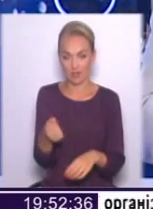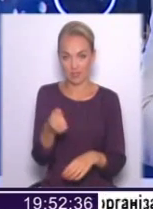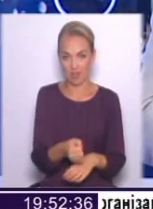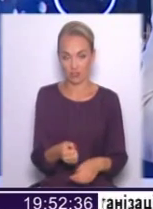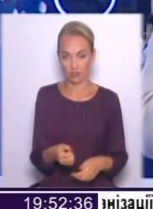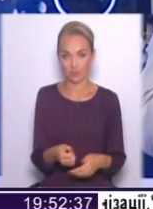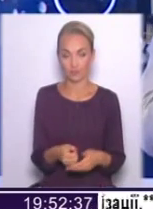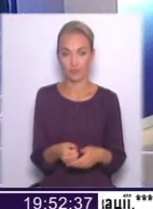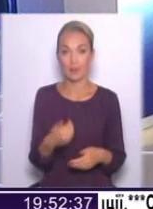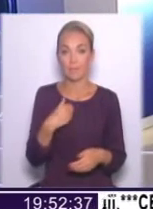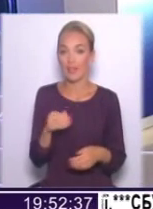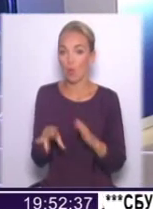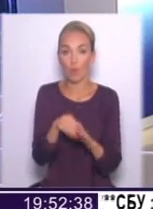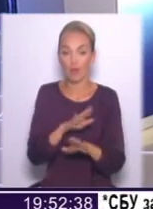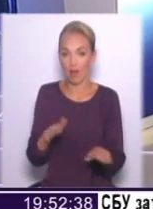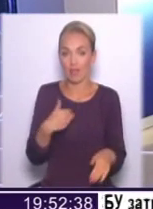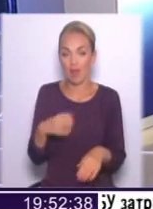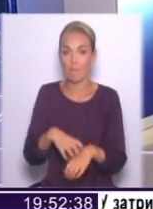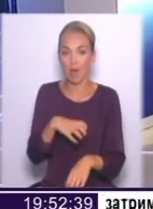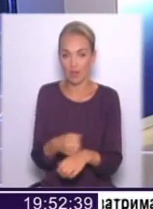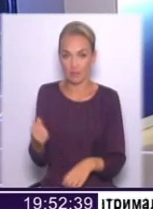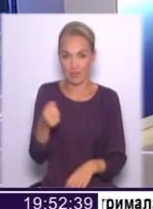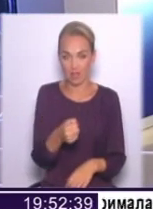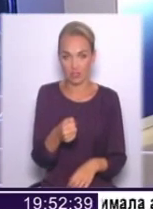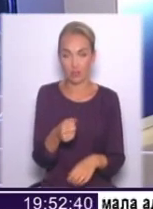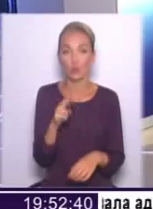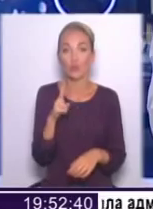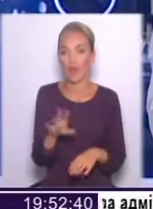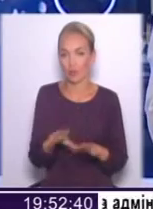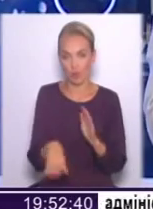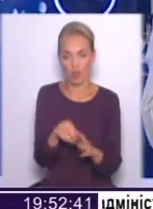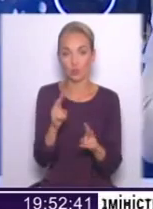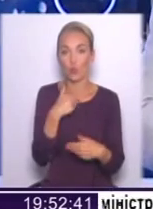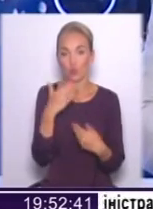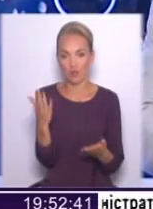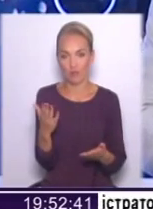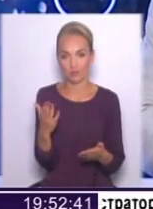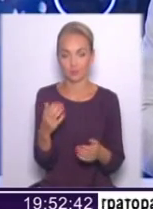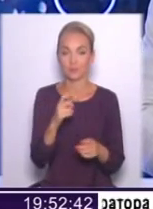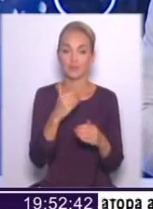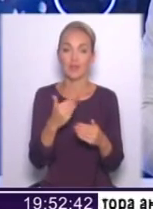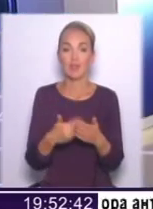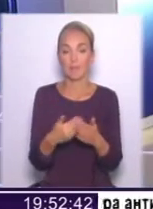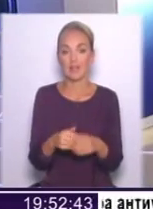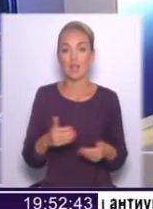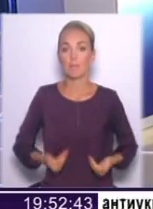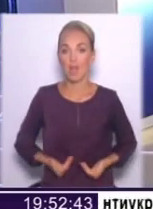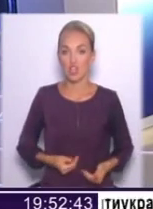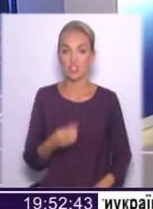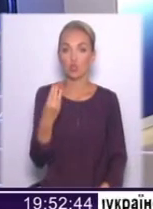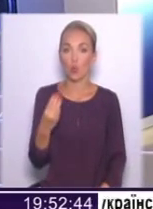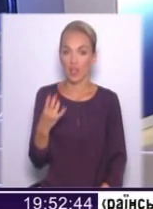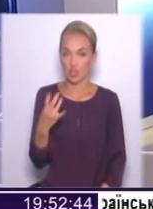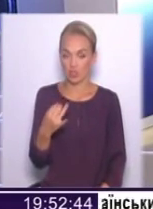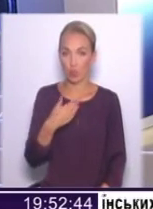Ну, правильно. Але ж ми їх не обирали, нам їх партія призначила. Як це не обирали? А хто за них проголосував? Ну, наприклад, мешканці Троєщини проголосують за